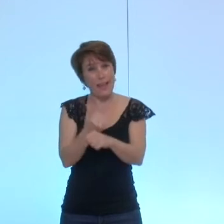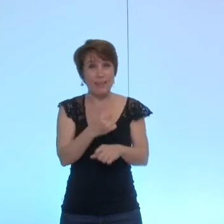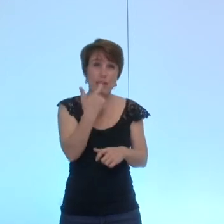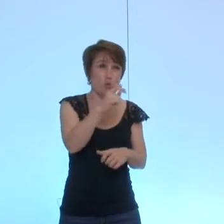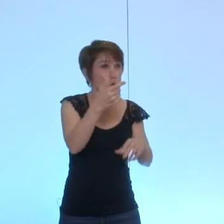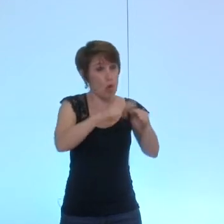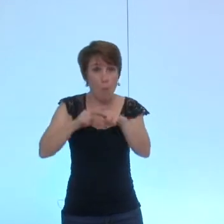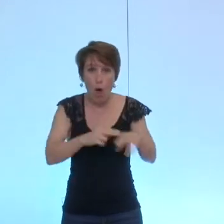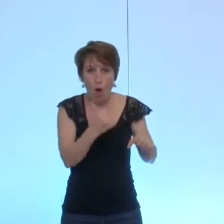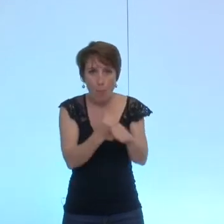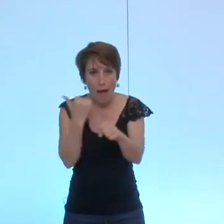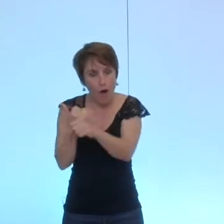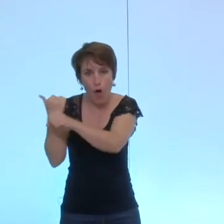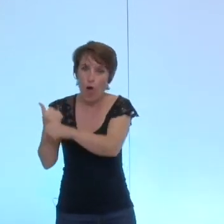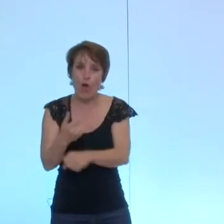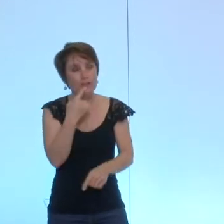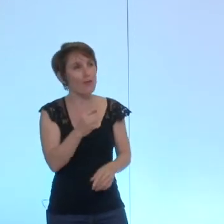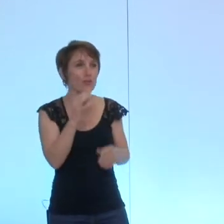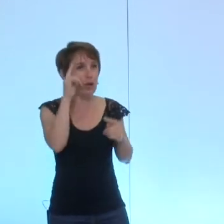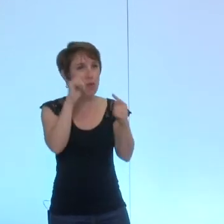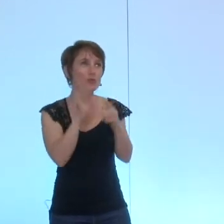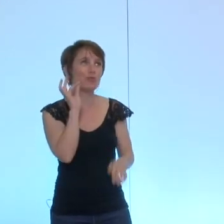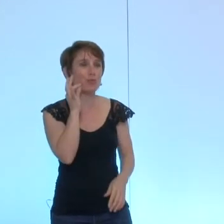par an moi je pense que c'est pas un petit sujet madame Bernard